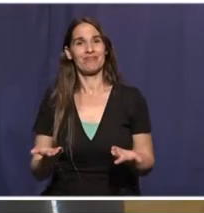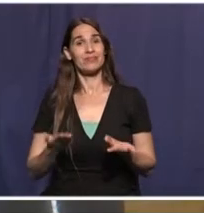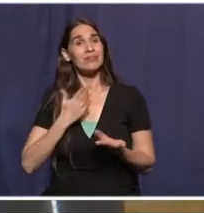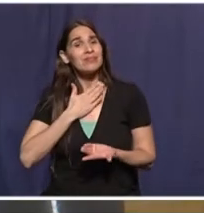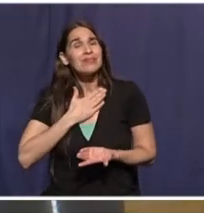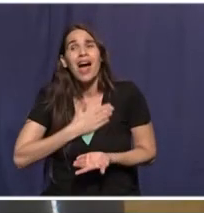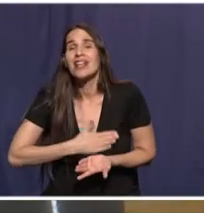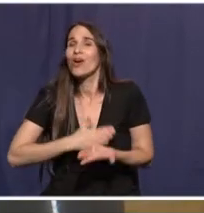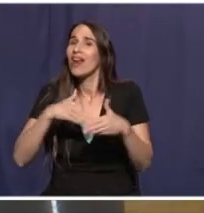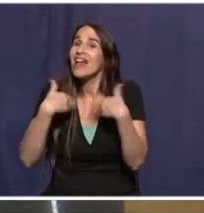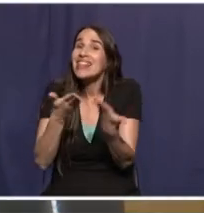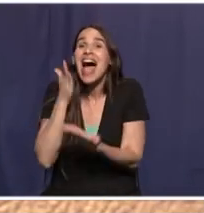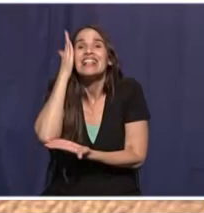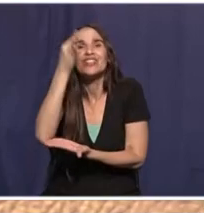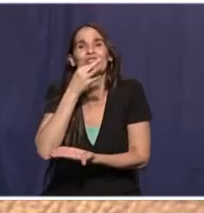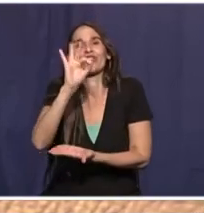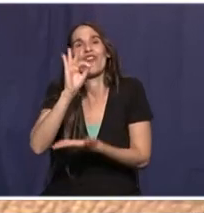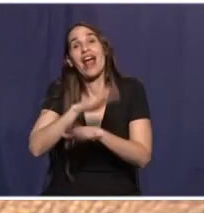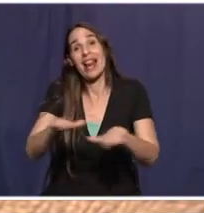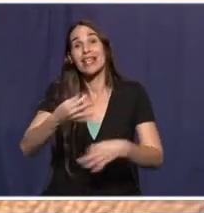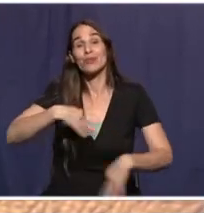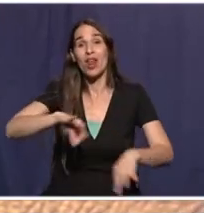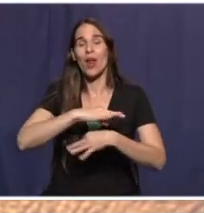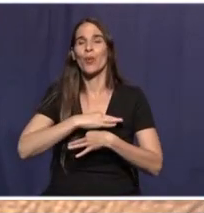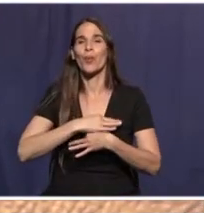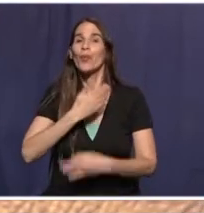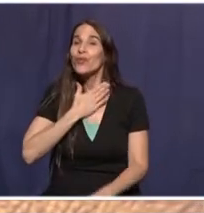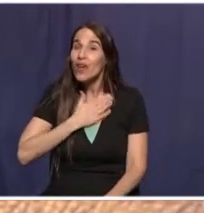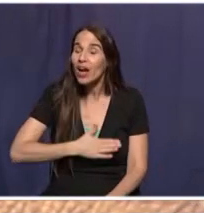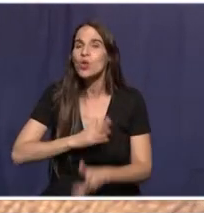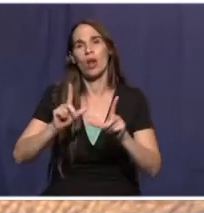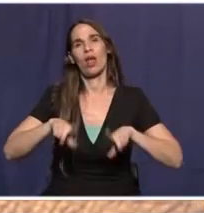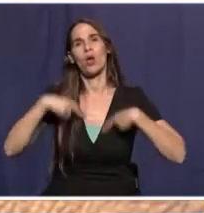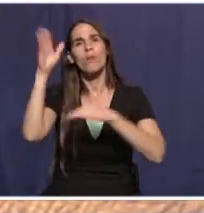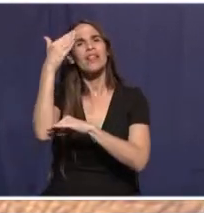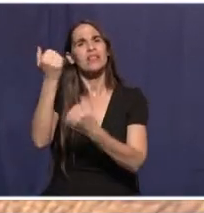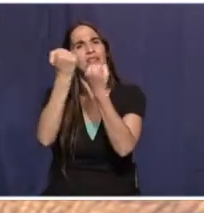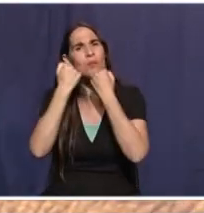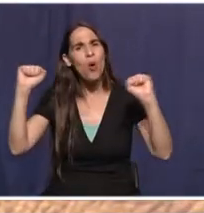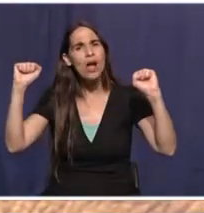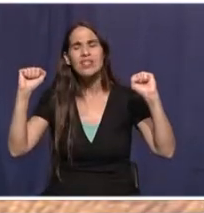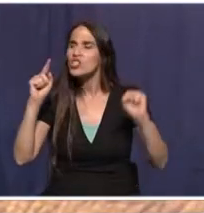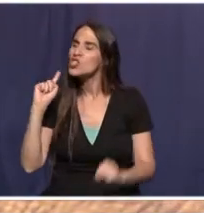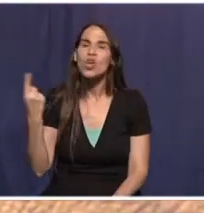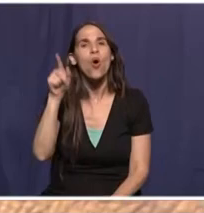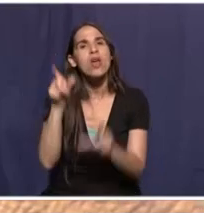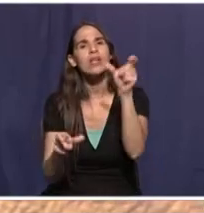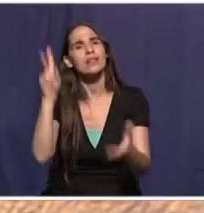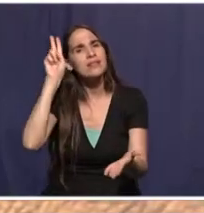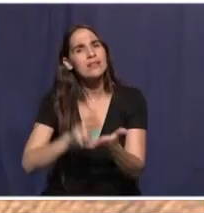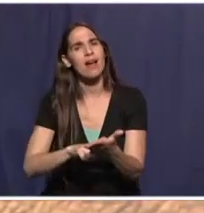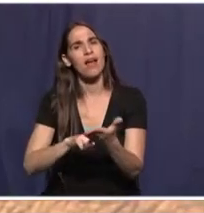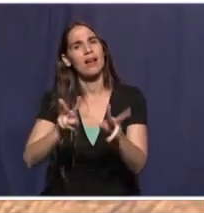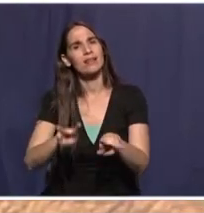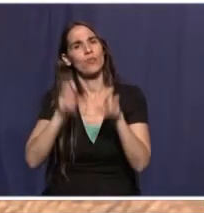להבטיח העתיד טוב יותר לילדים שלנו. והרצון לחיות במדינה דמוקרטית שבה כל אזרח זכאי